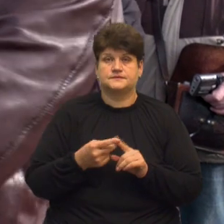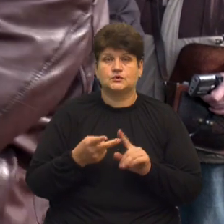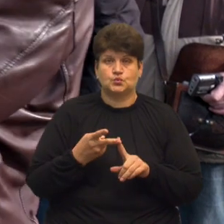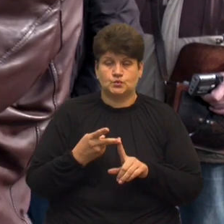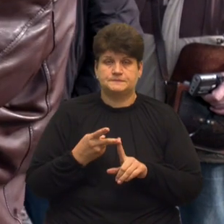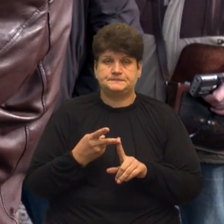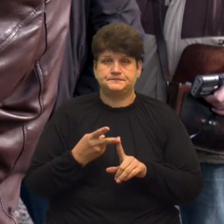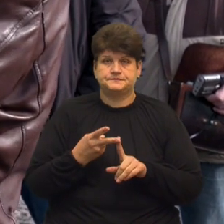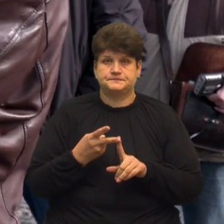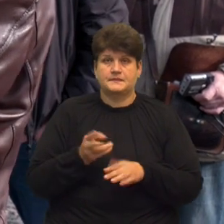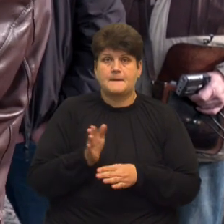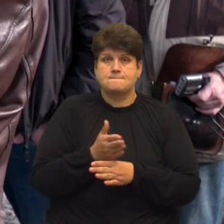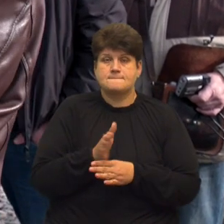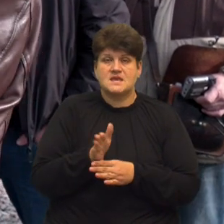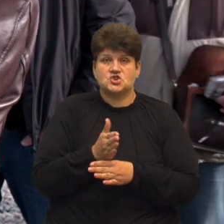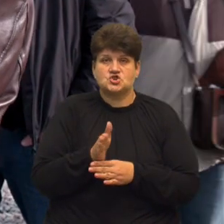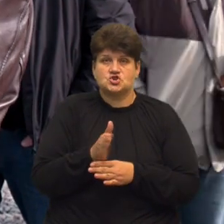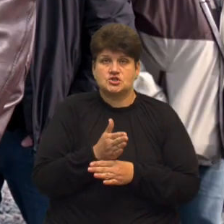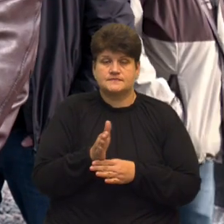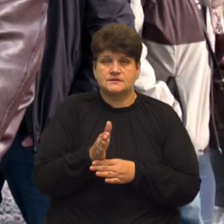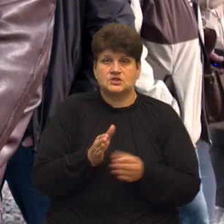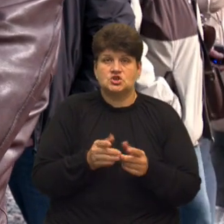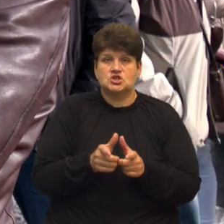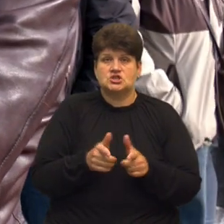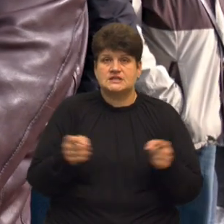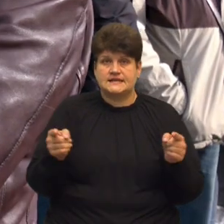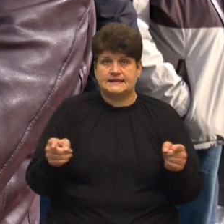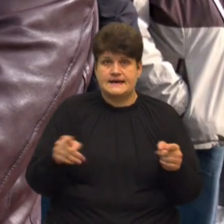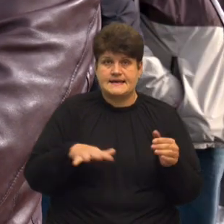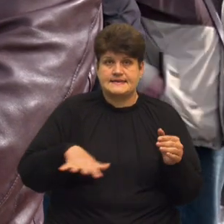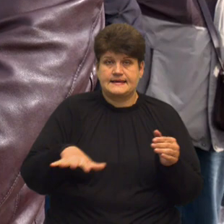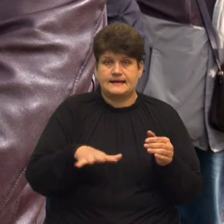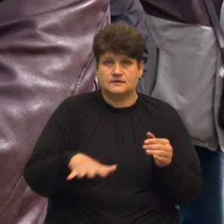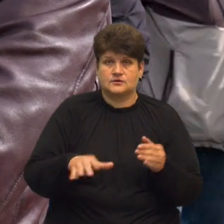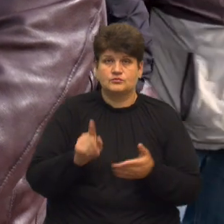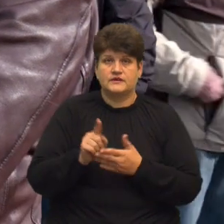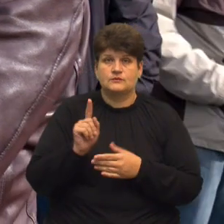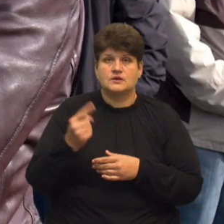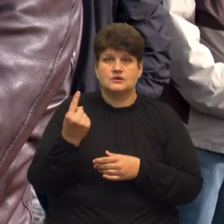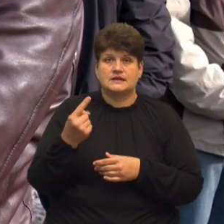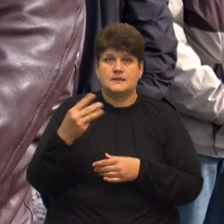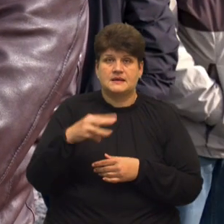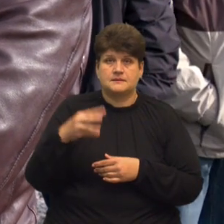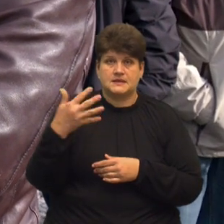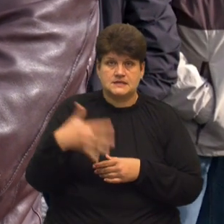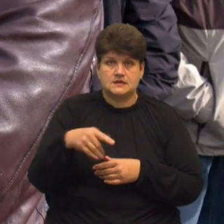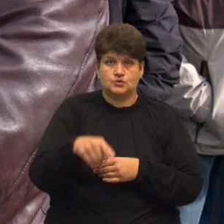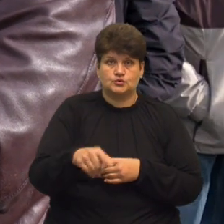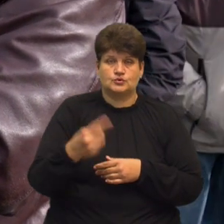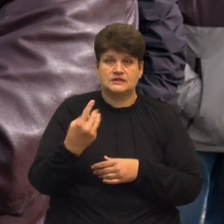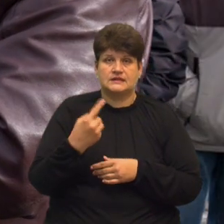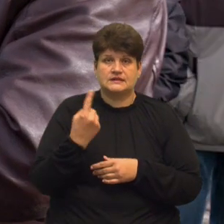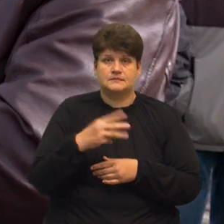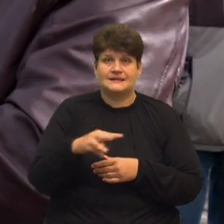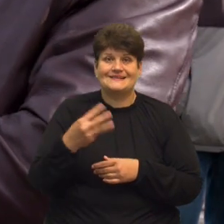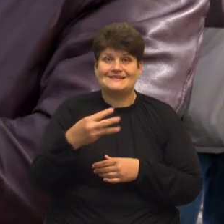друге, ширина самої ділянки для поховання має бути метр 50 Тут метр 30 навіть немає